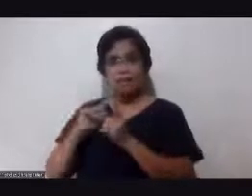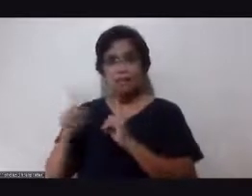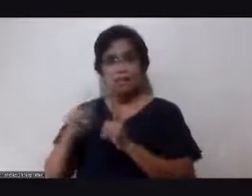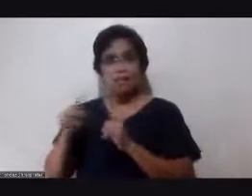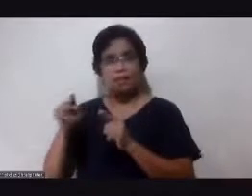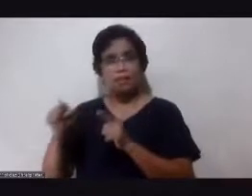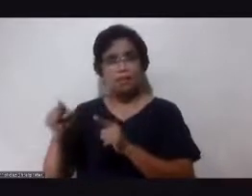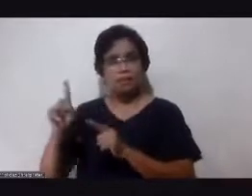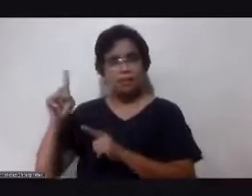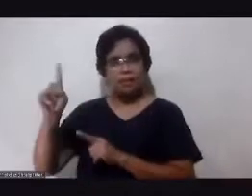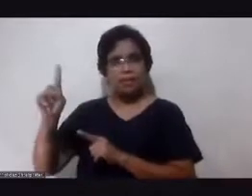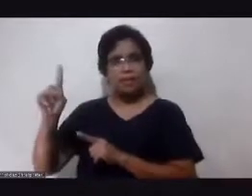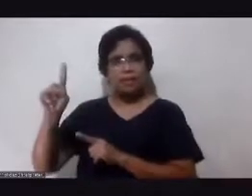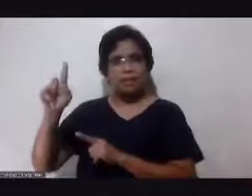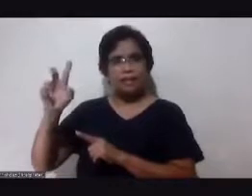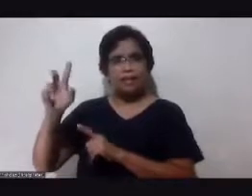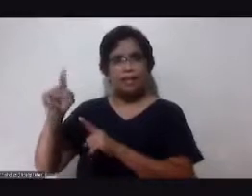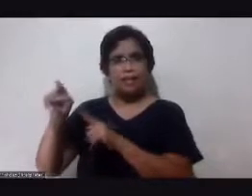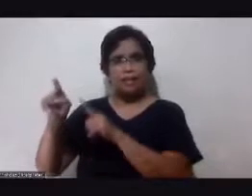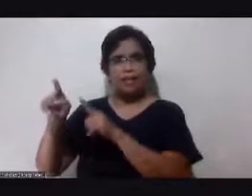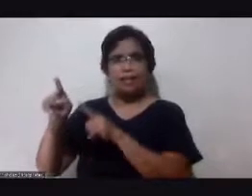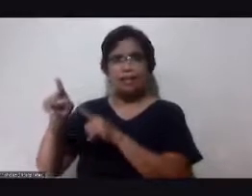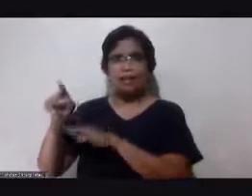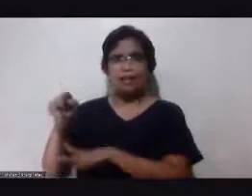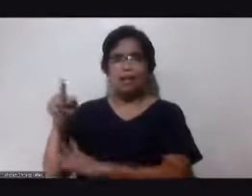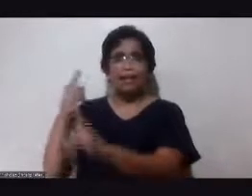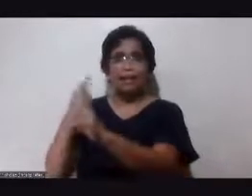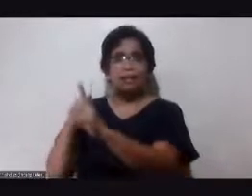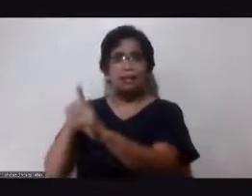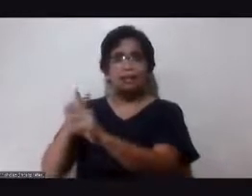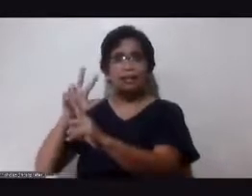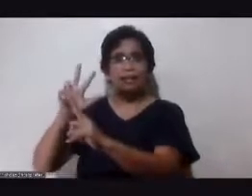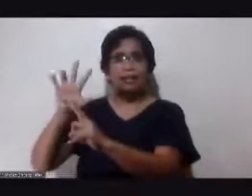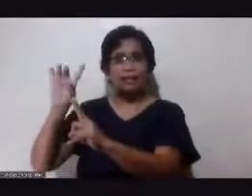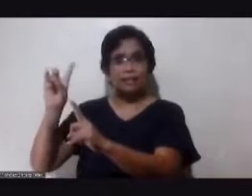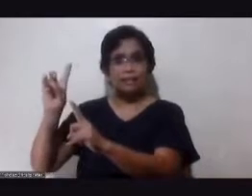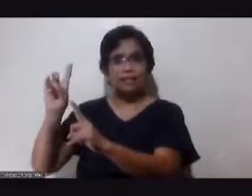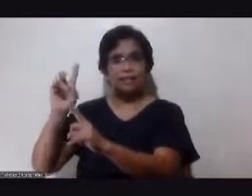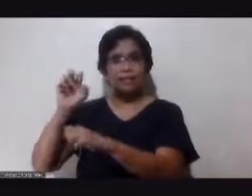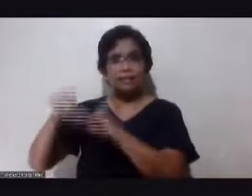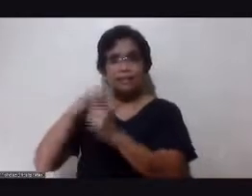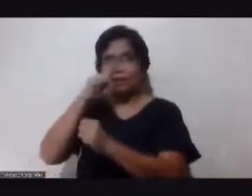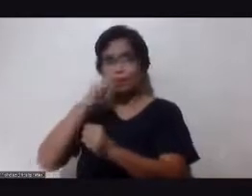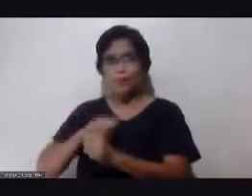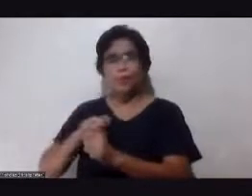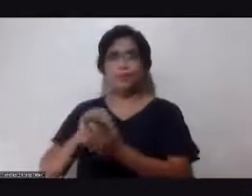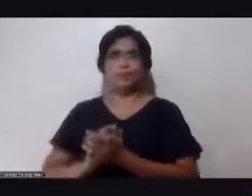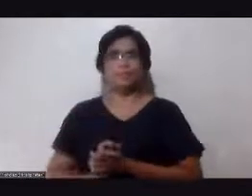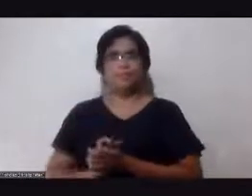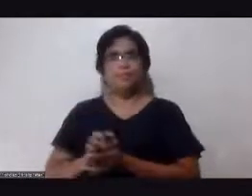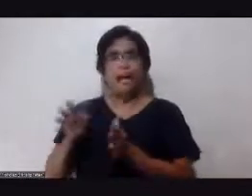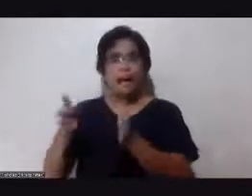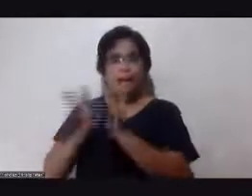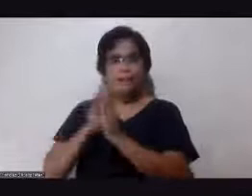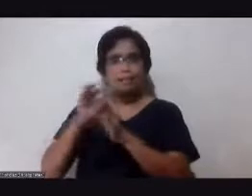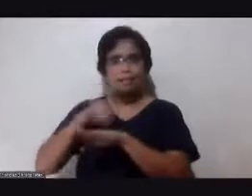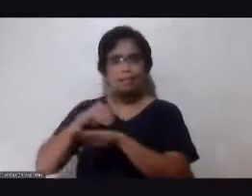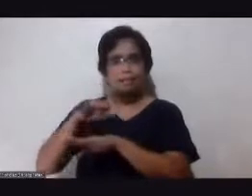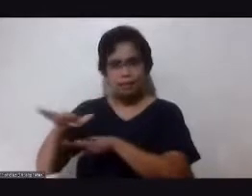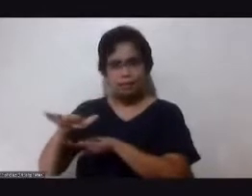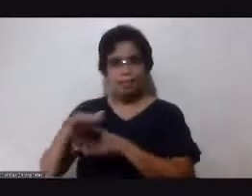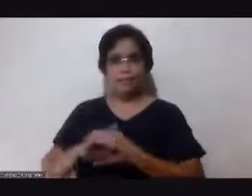37 years old. Bata. Mas bata sa akin. 20 years younger. Humihingi siya ng payo. Okay? Sabi ko sa kanya,